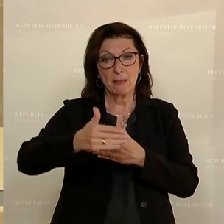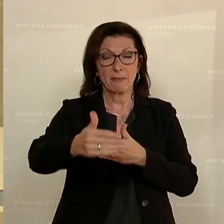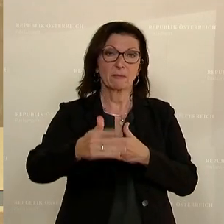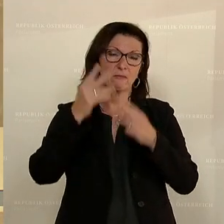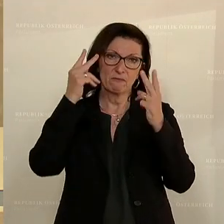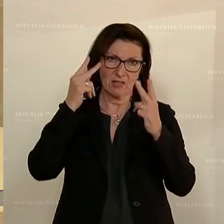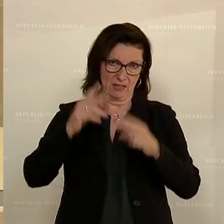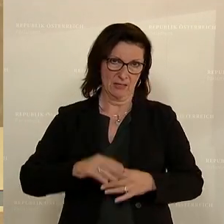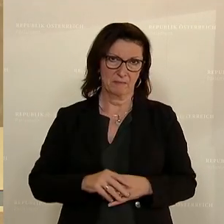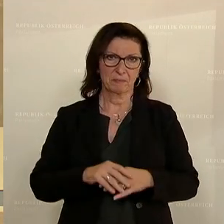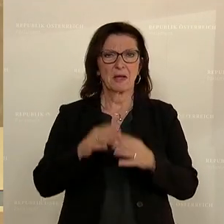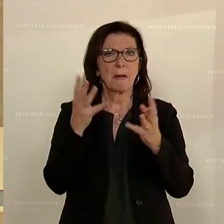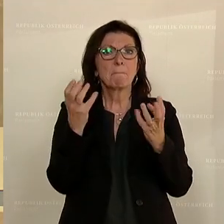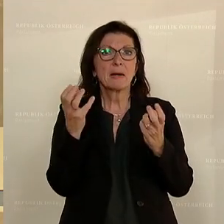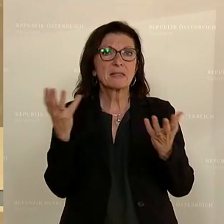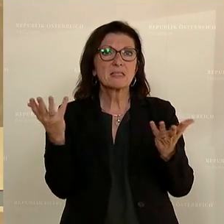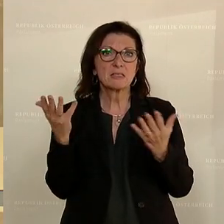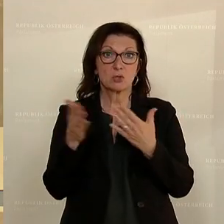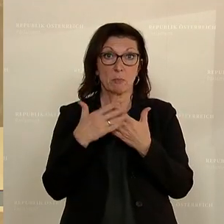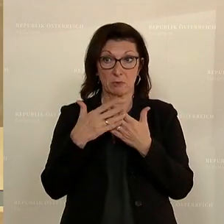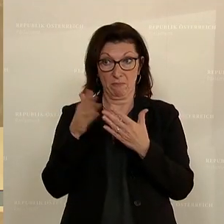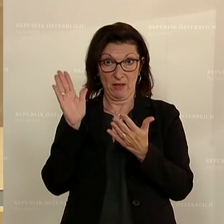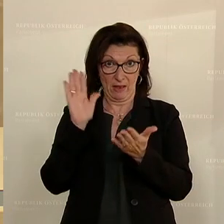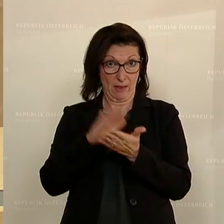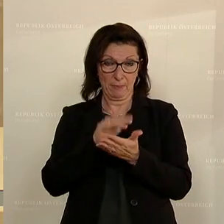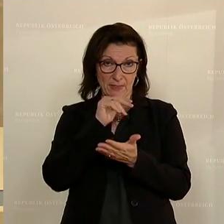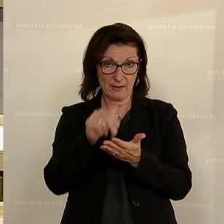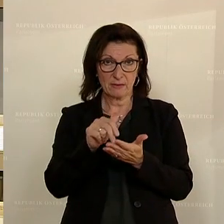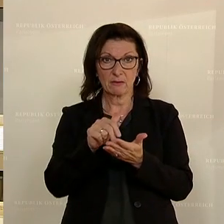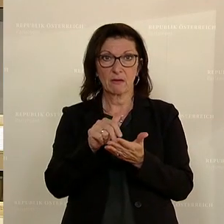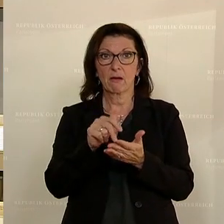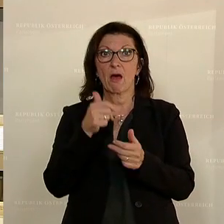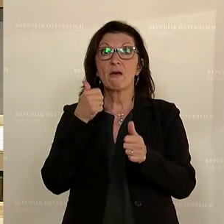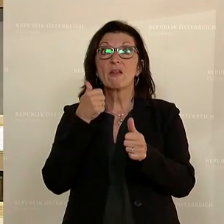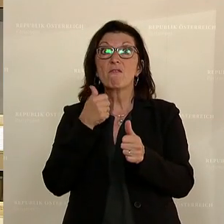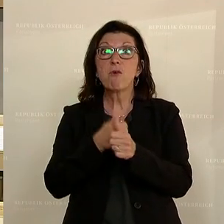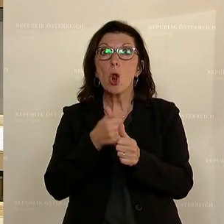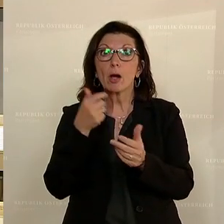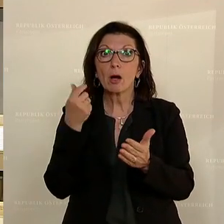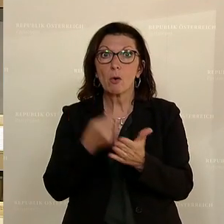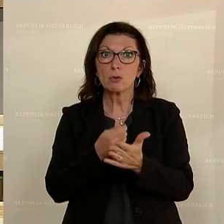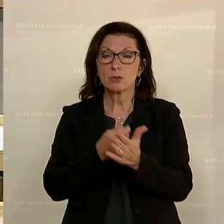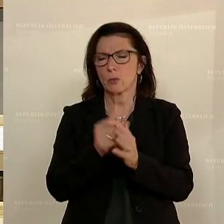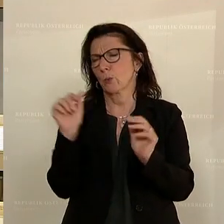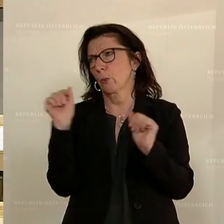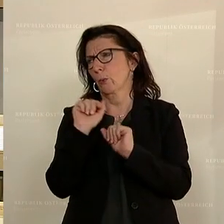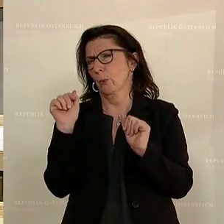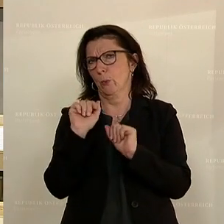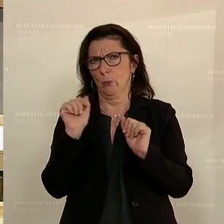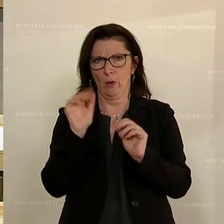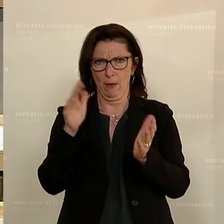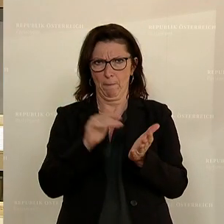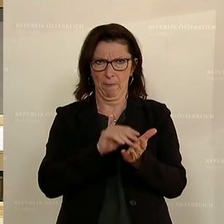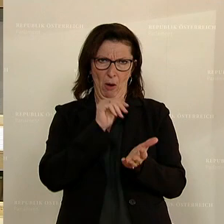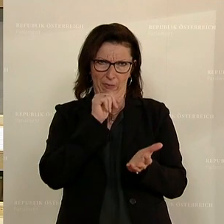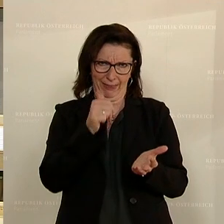Und in der Praxis wäre, wenn das nicht funktioniert, wären die Folgekosten natürlich enorm hoch. Das brauche ich hier nicht